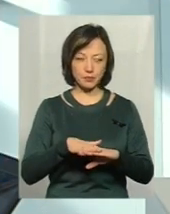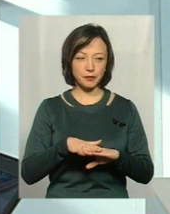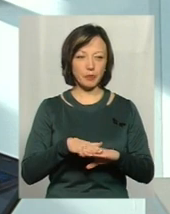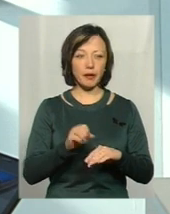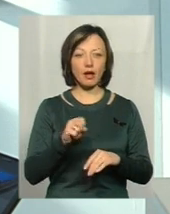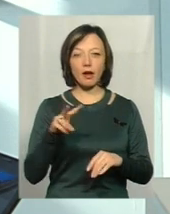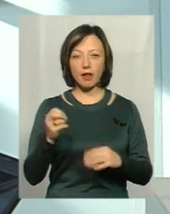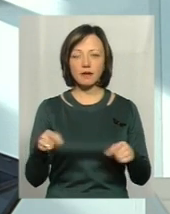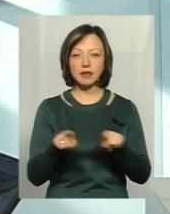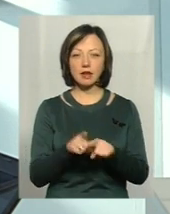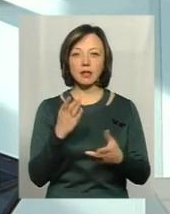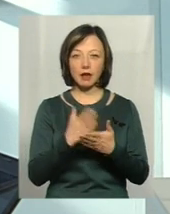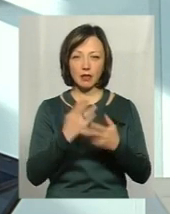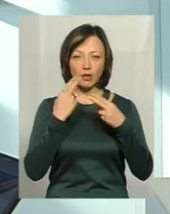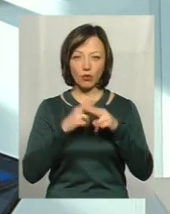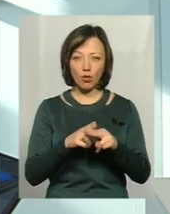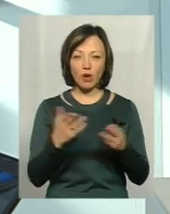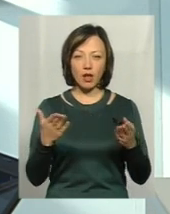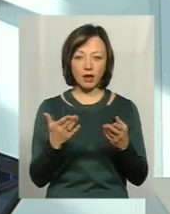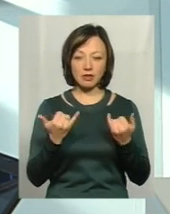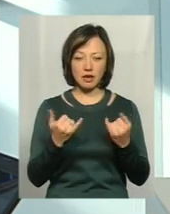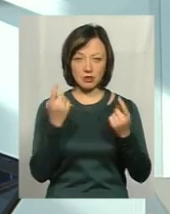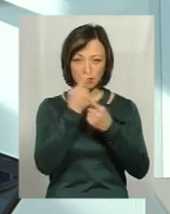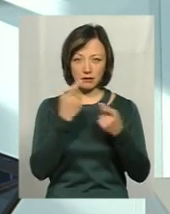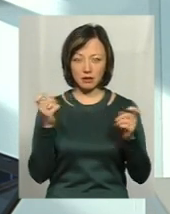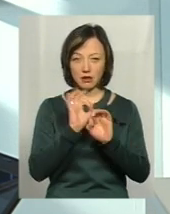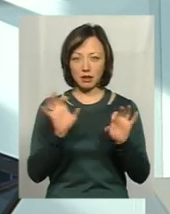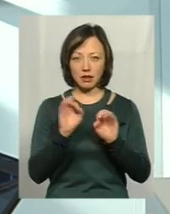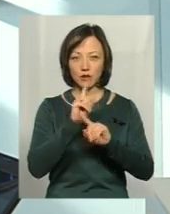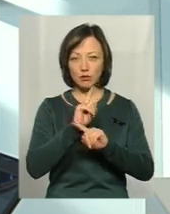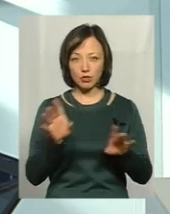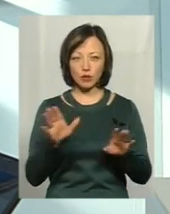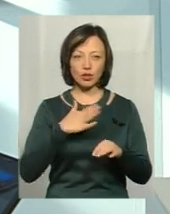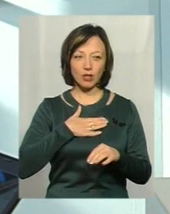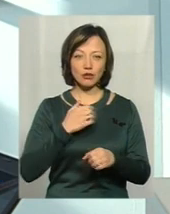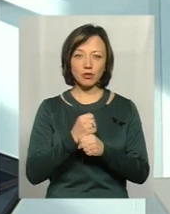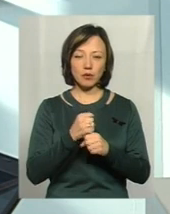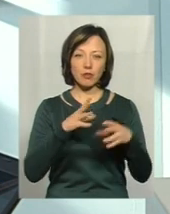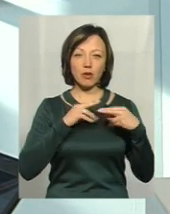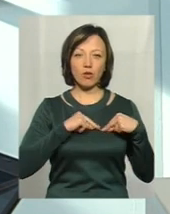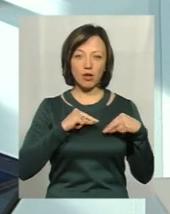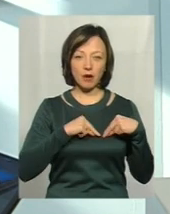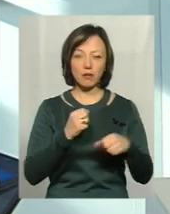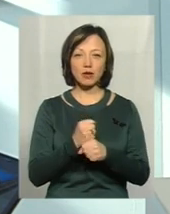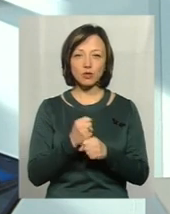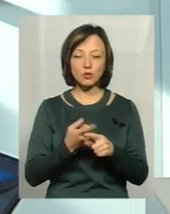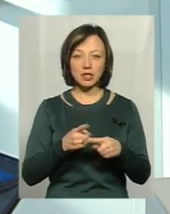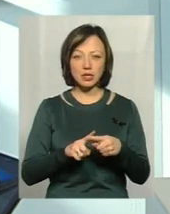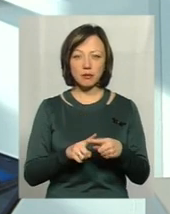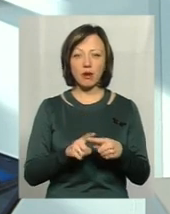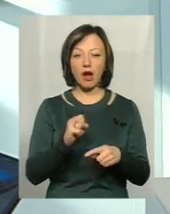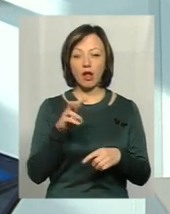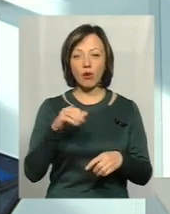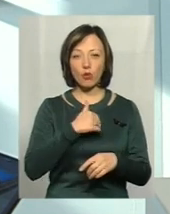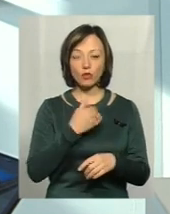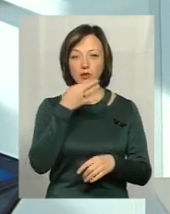Але, ну, все-таки є технології, які я не буду зараз розкривати в прямому ефірі, наші колеги, мої колеги працюють над цим, але